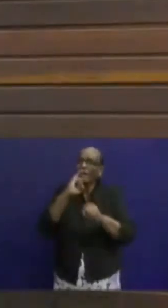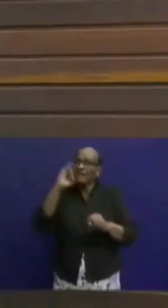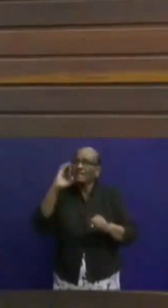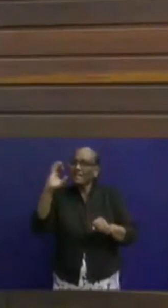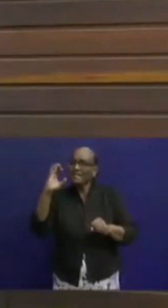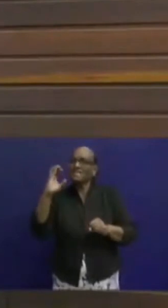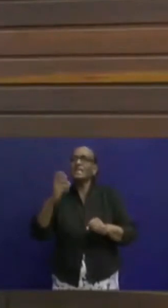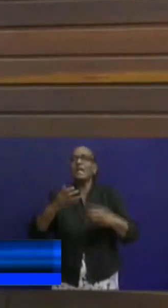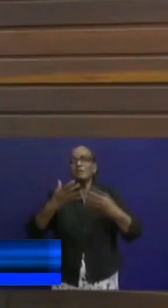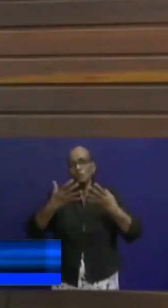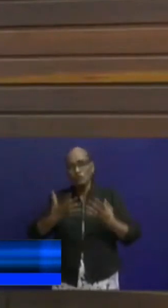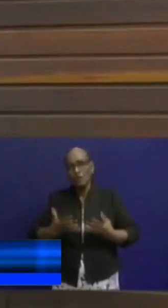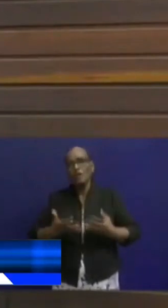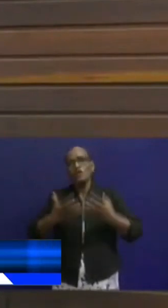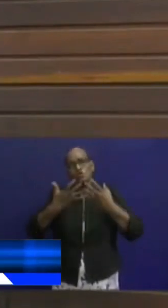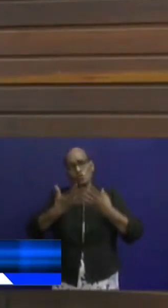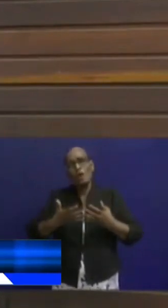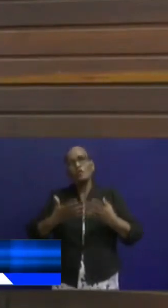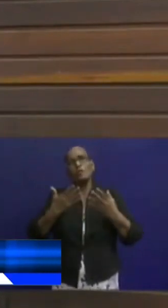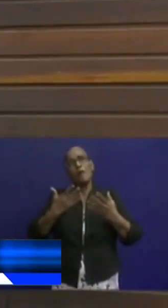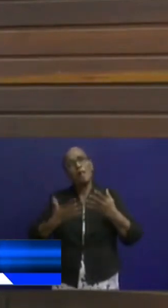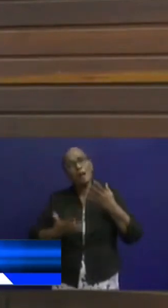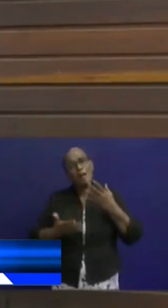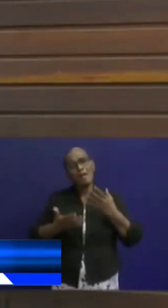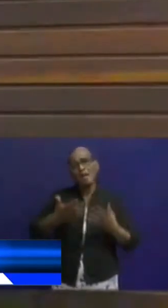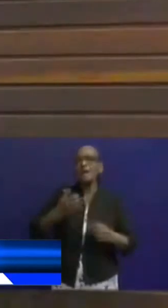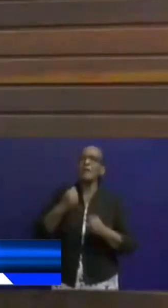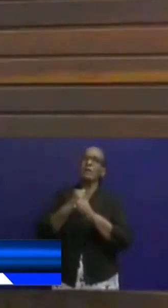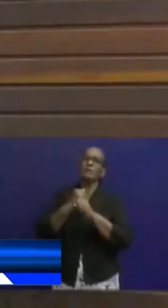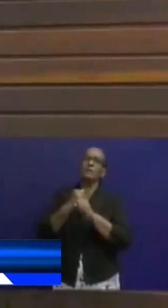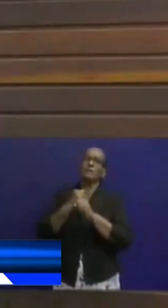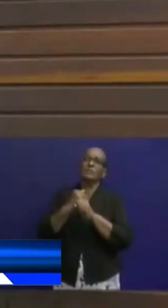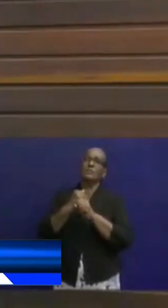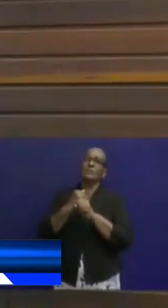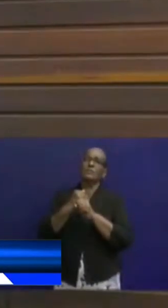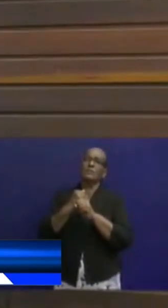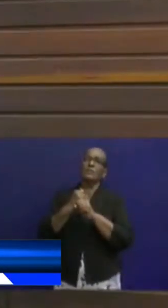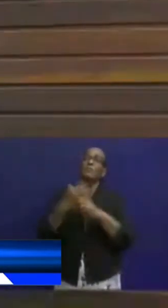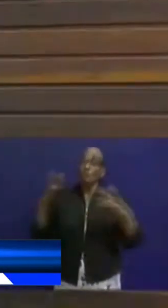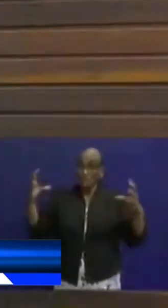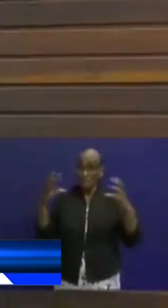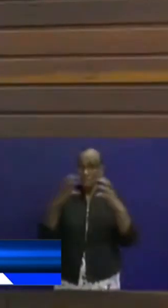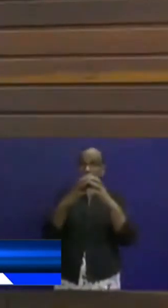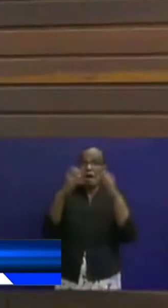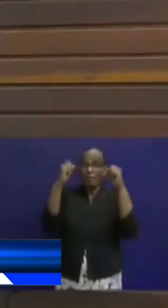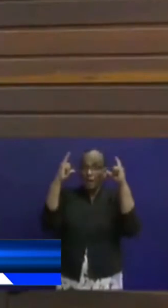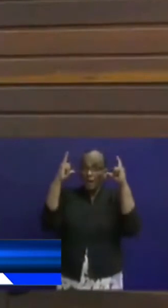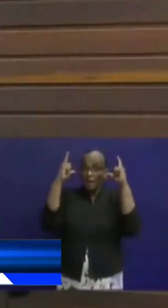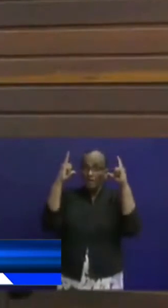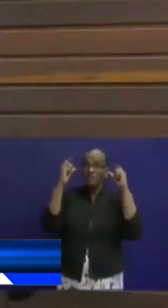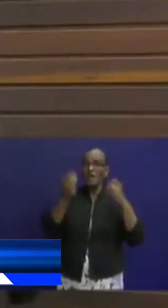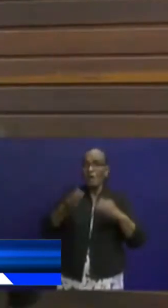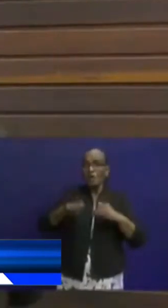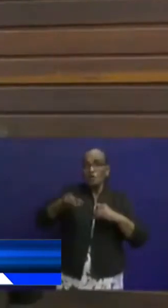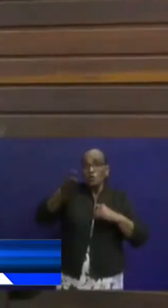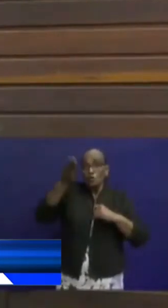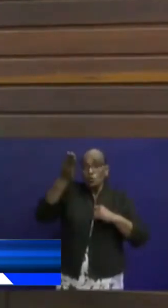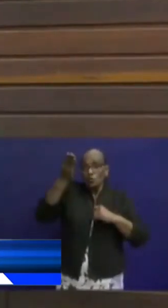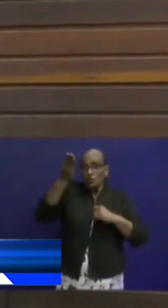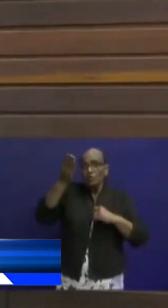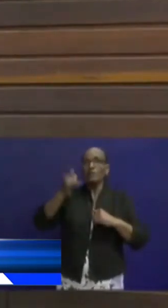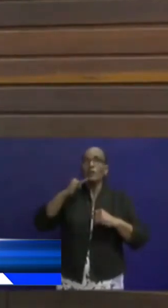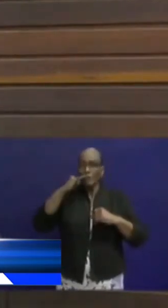ECD ook te verlichten. Indien er door de samenleving prijsopdrijvingen worden